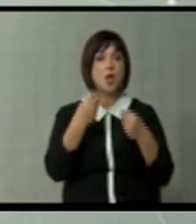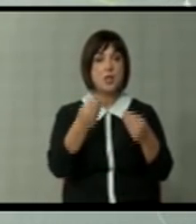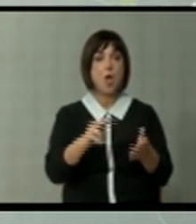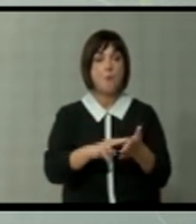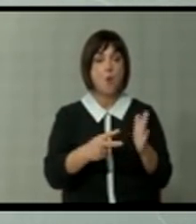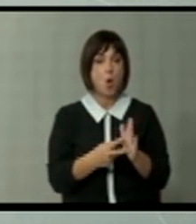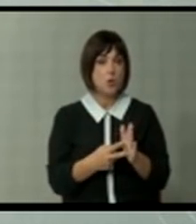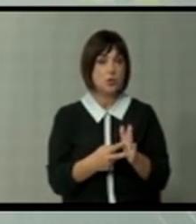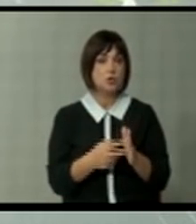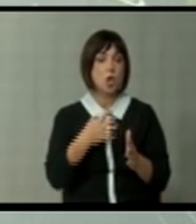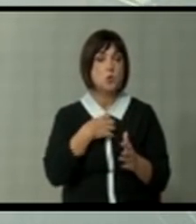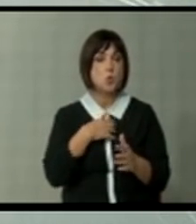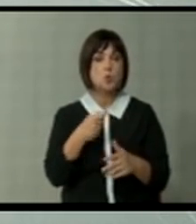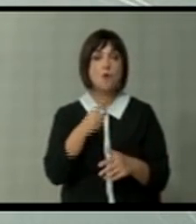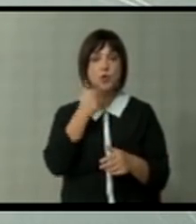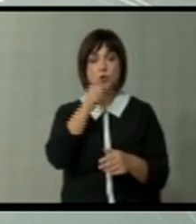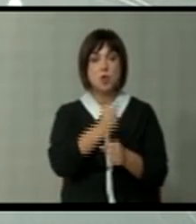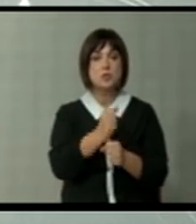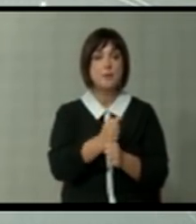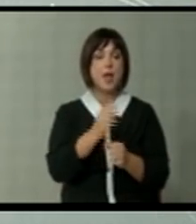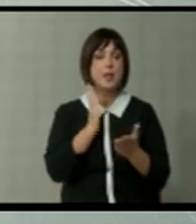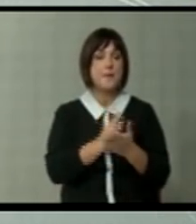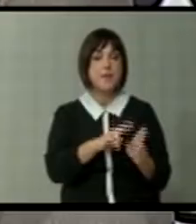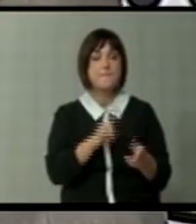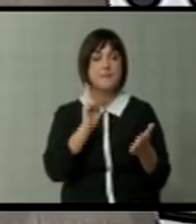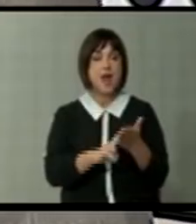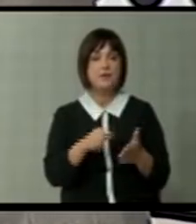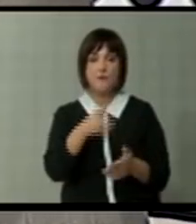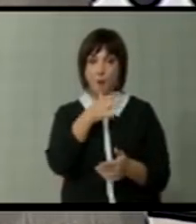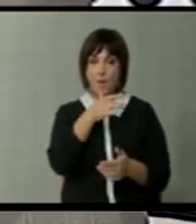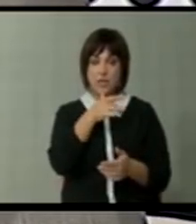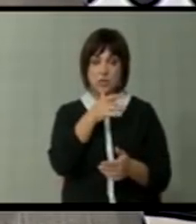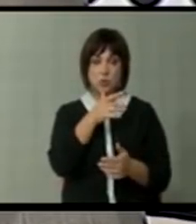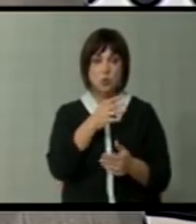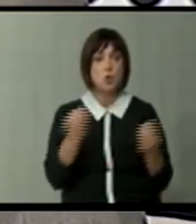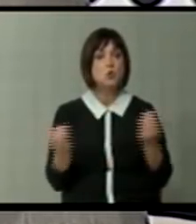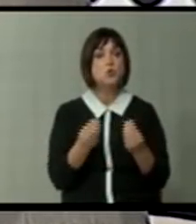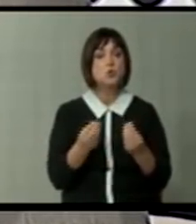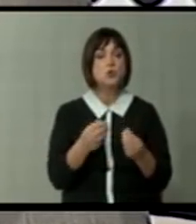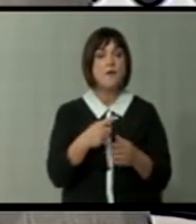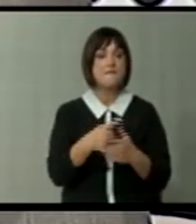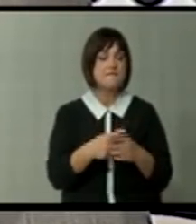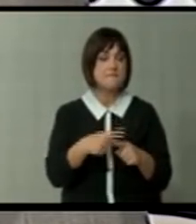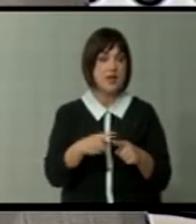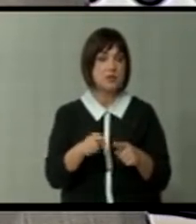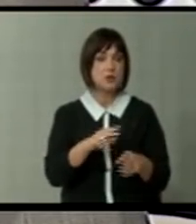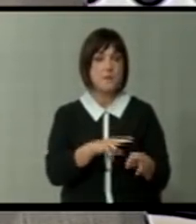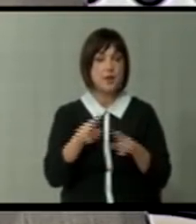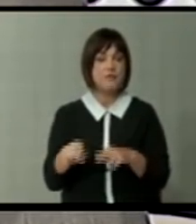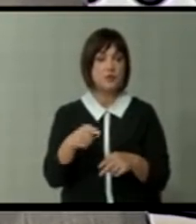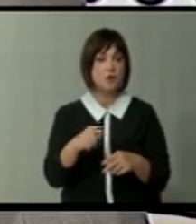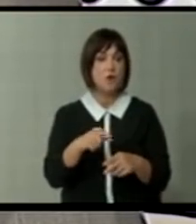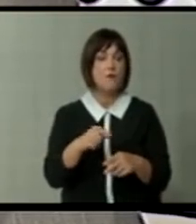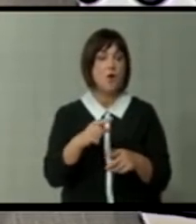политички дух на тоа што треба да биде правда во Македонија. Зошто изоста на правдата во елементарните случаи